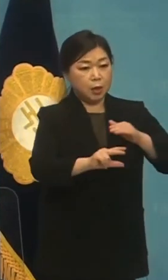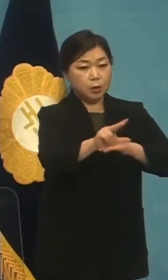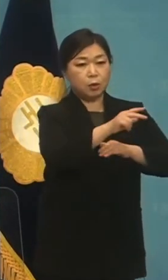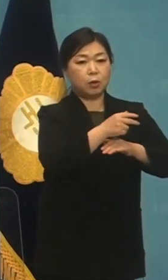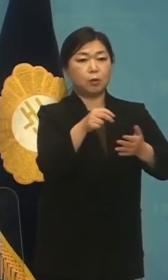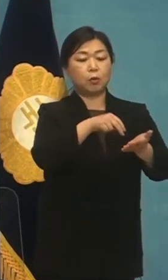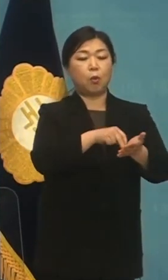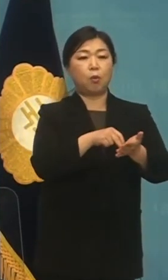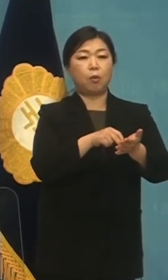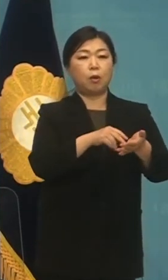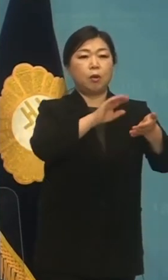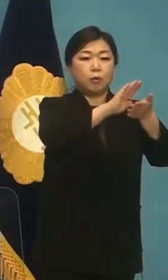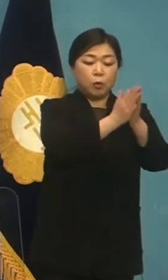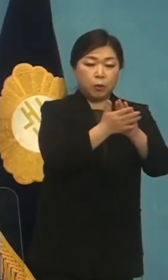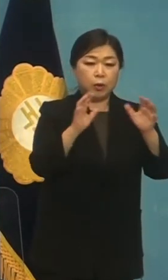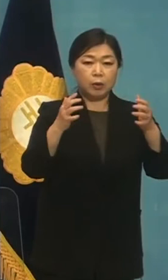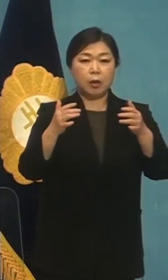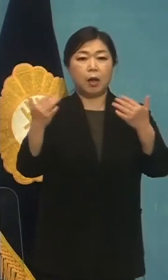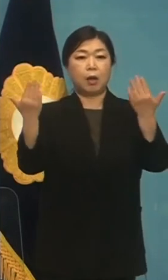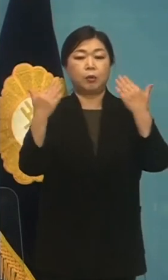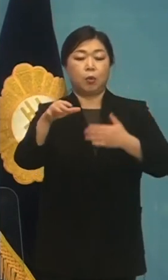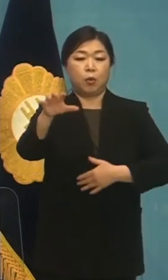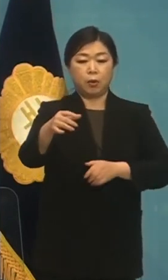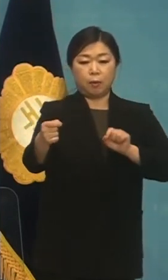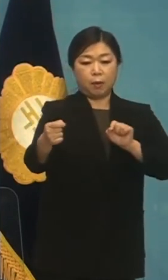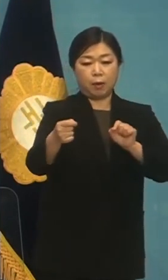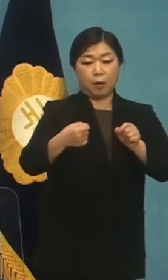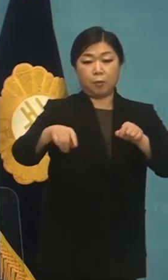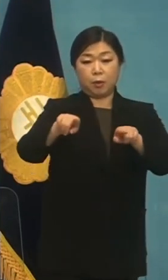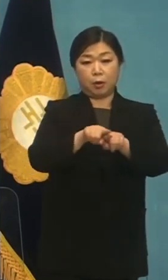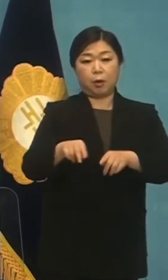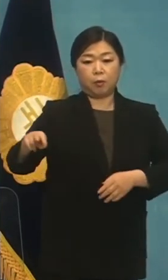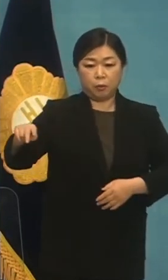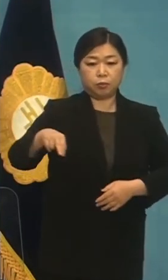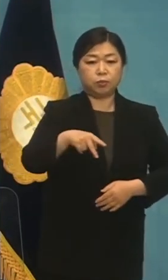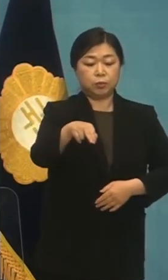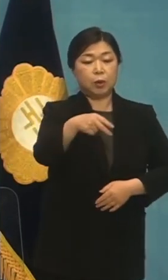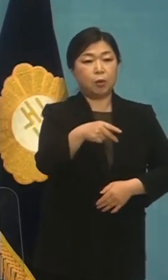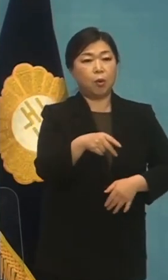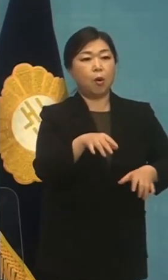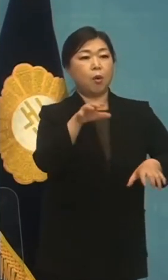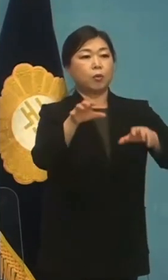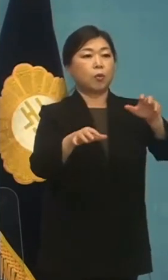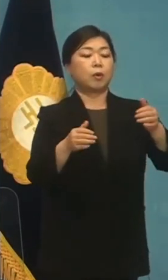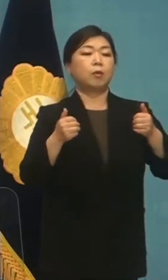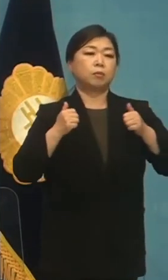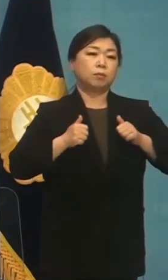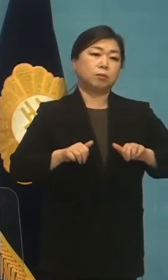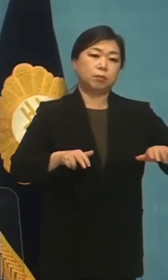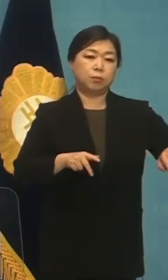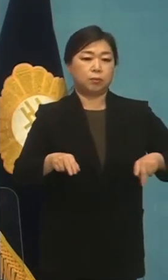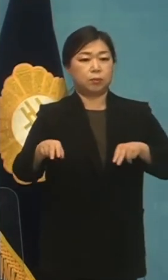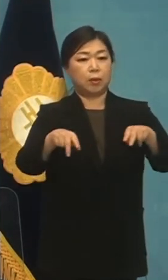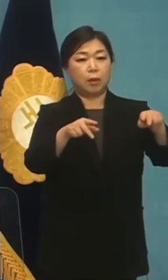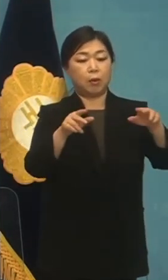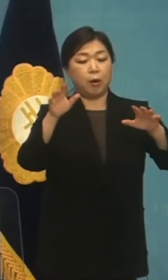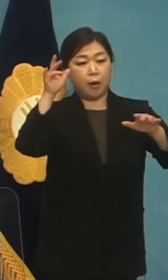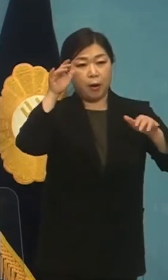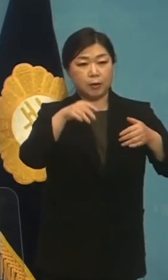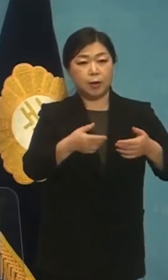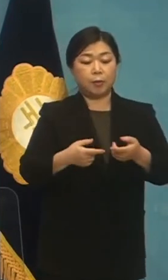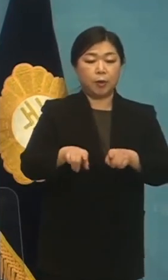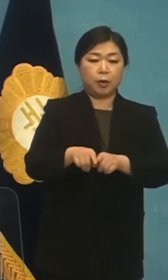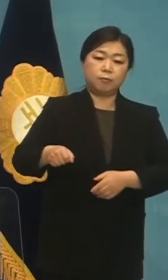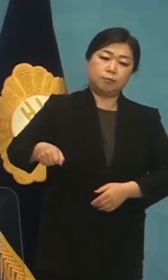또 유아원과 유치원과 학교에 같이 걸어가고 동네 산책 나가고 또 강아지 산책 시키는